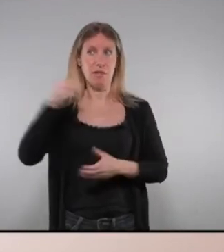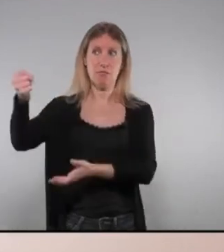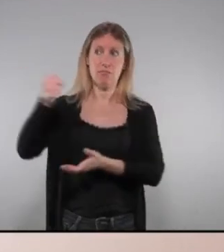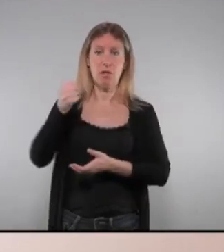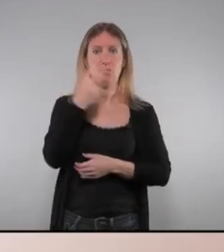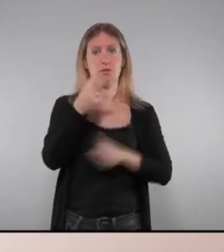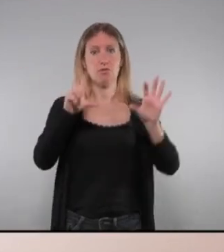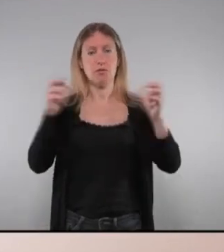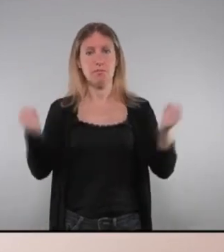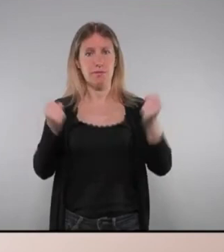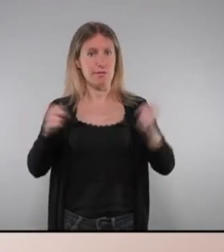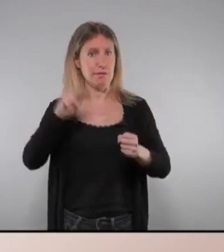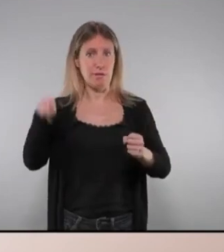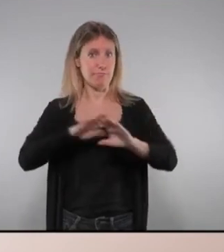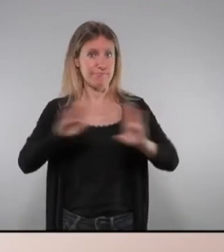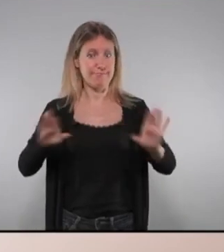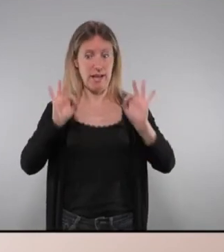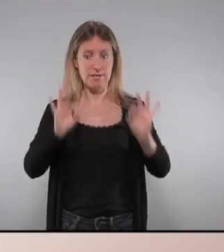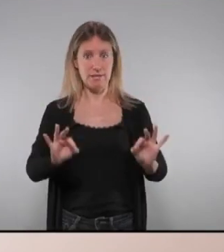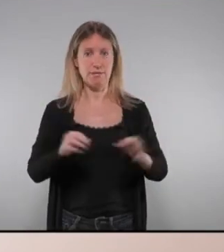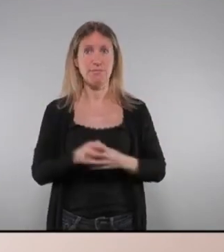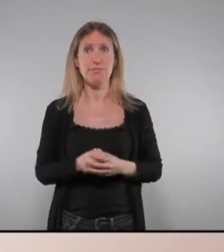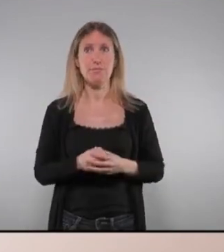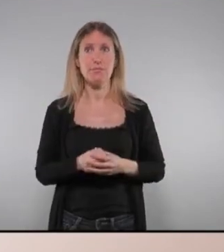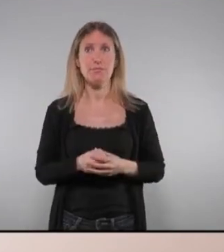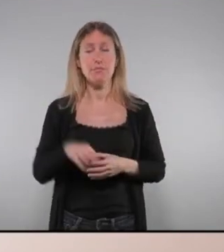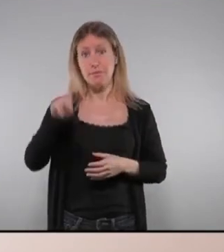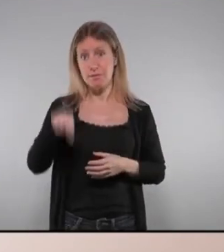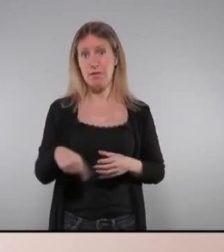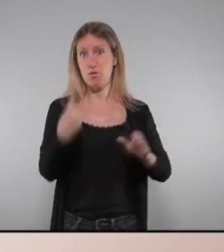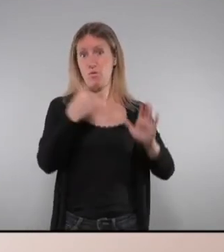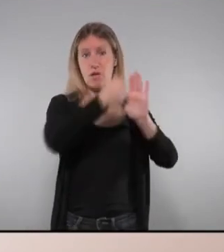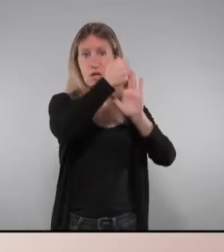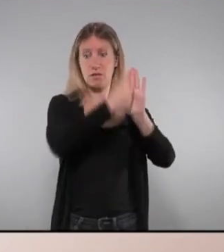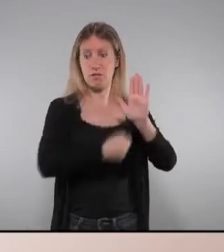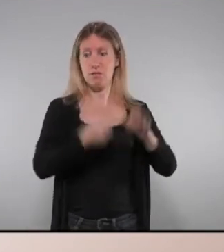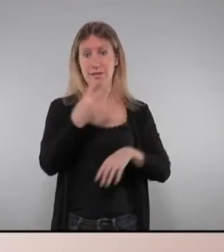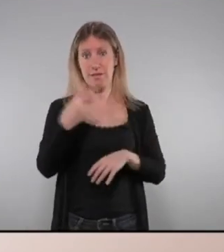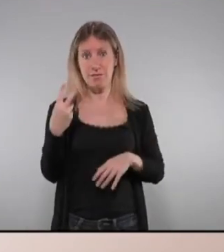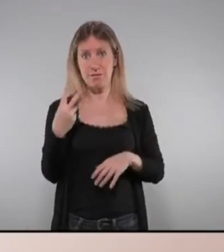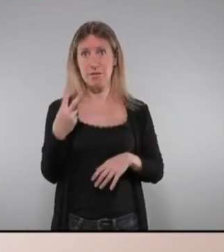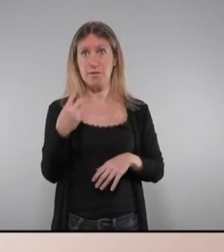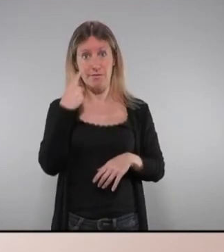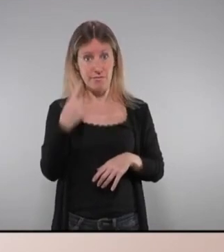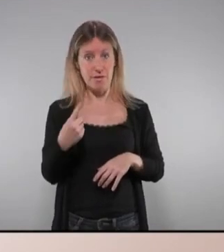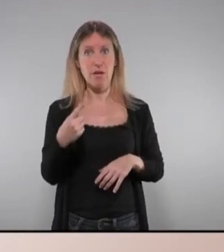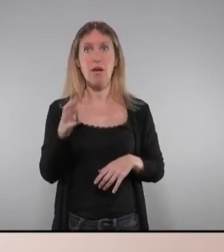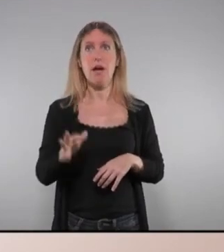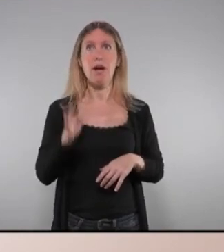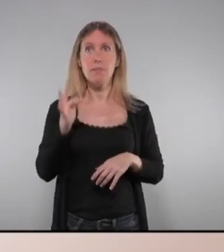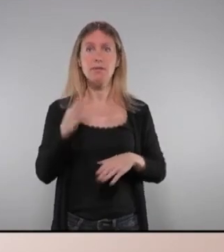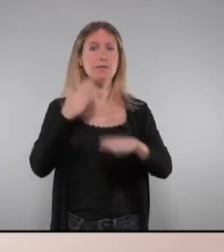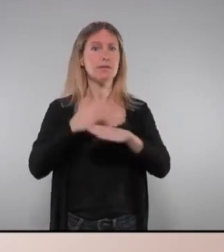milions d'euros i això és així i m'agrada recordar un article que és l'article 32 perquè vegin que a més a més sempre diem